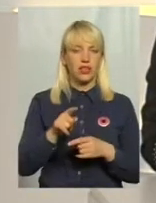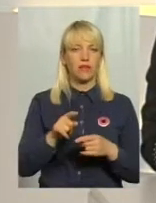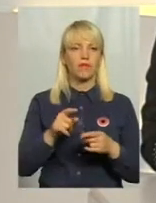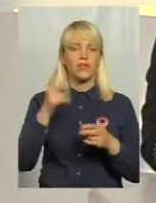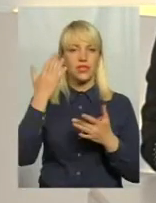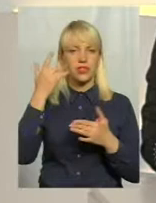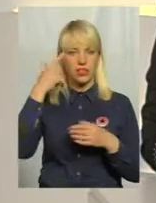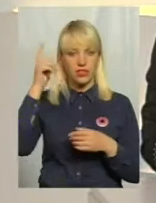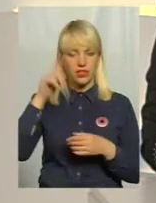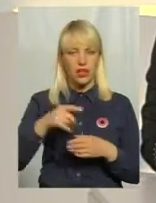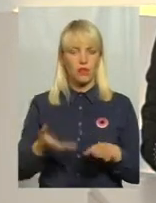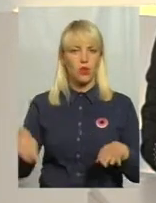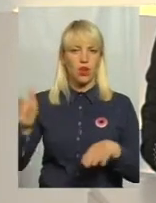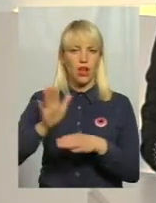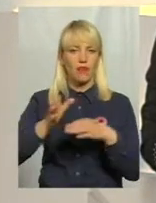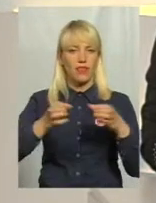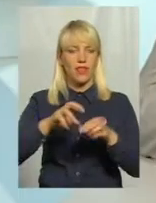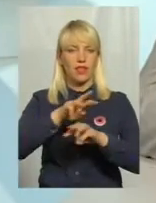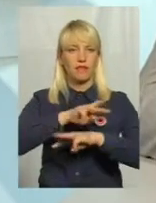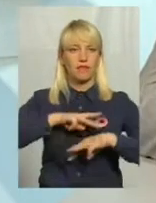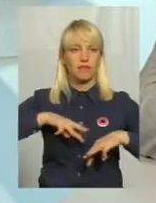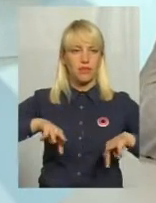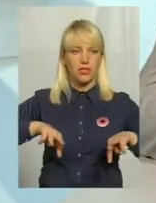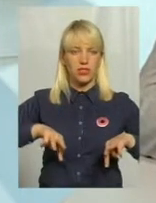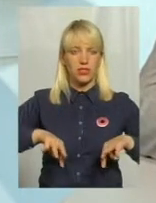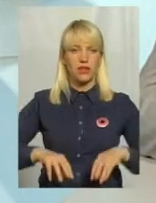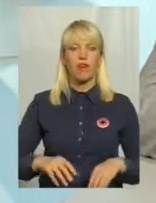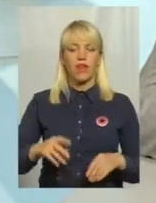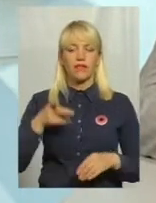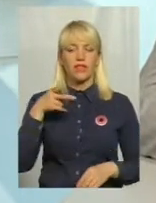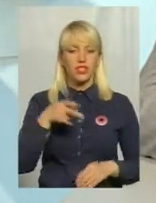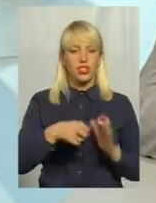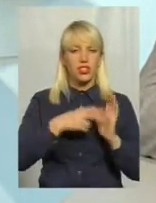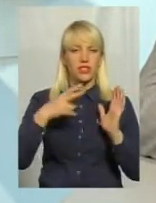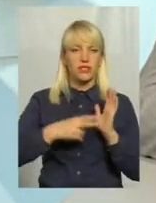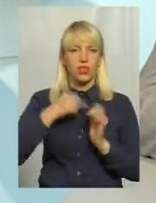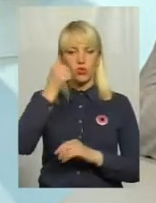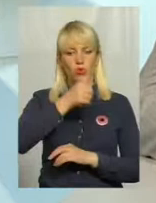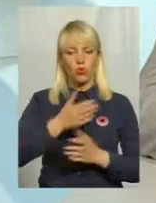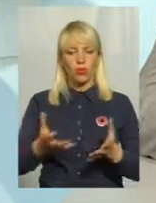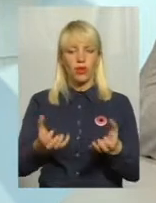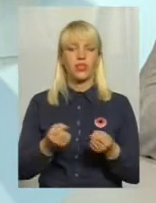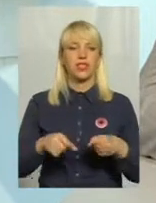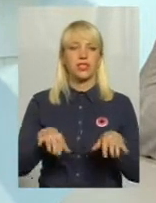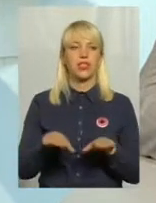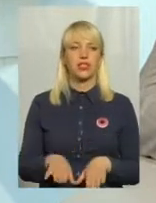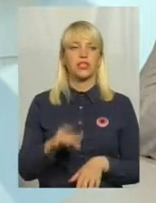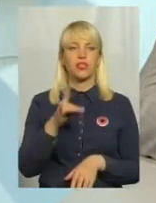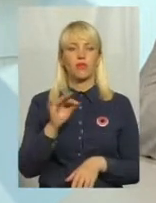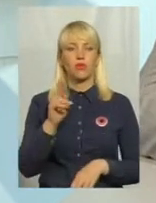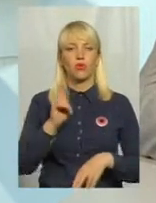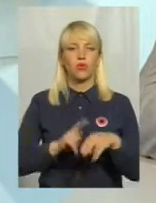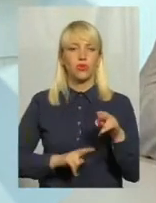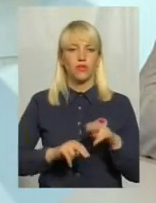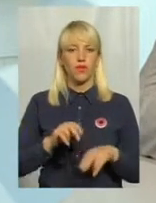що розпорядженням Кабінету міністрів 2017 року прийнято рішення про будівництво